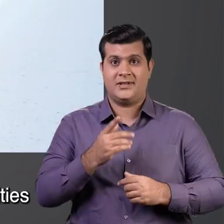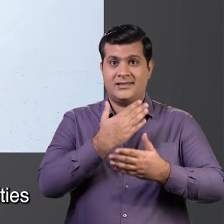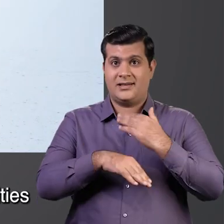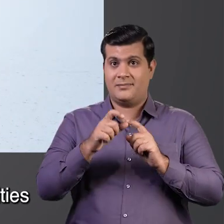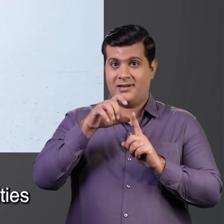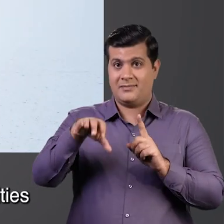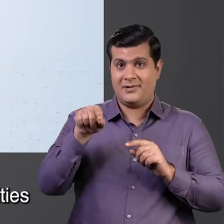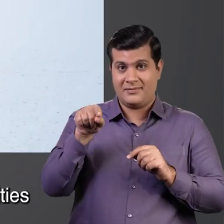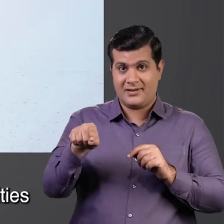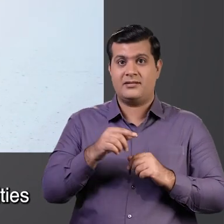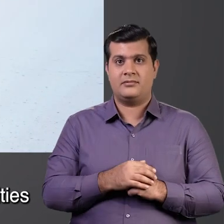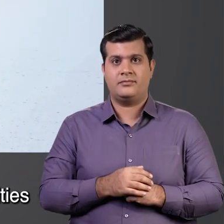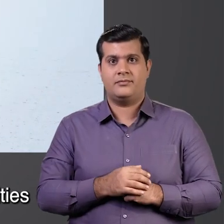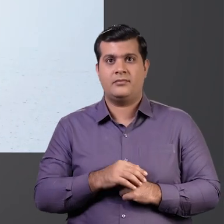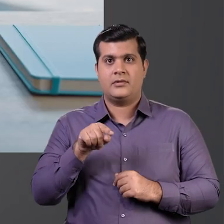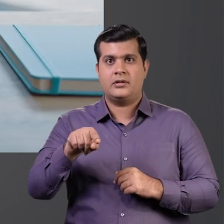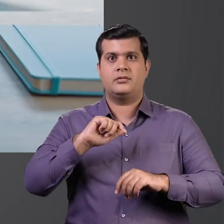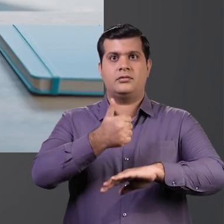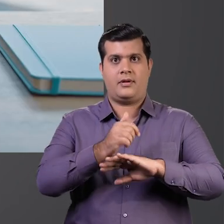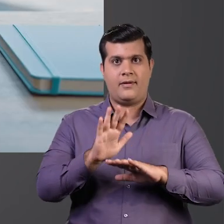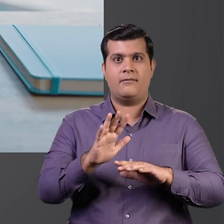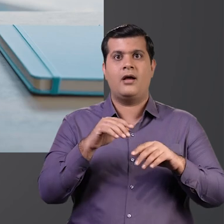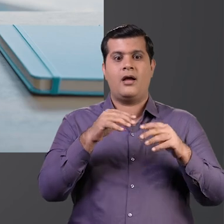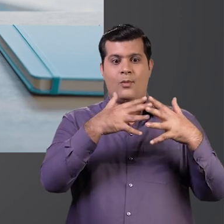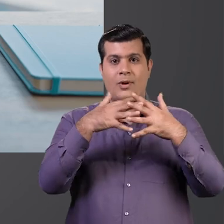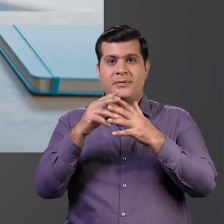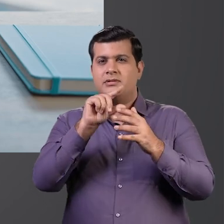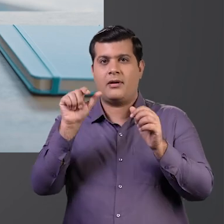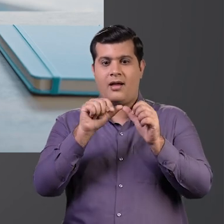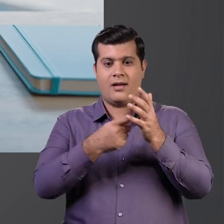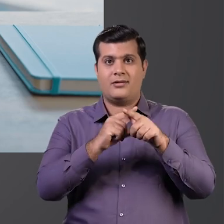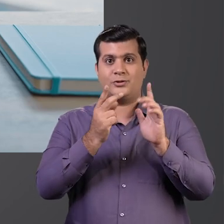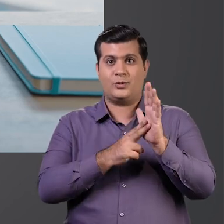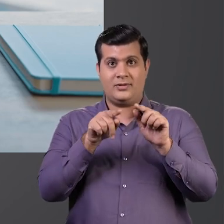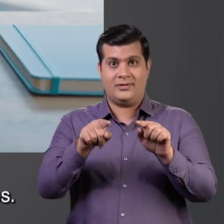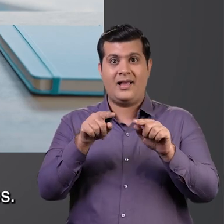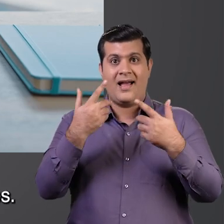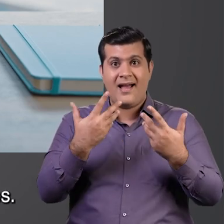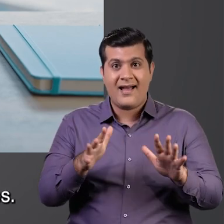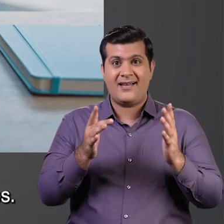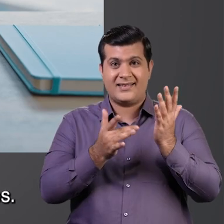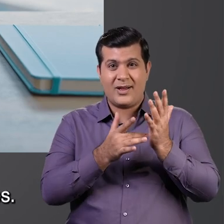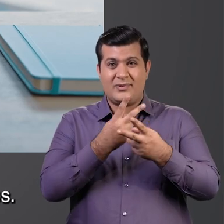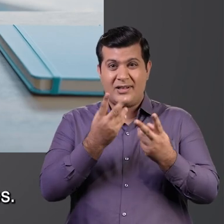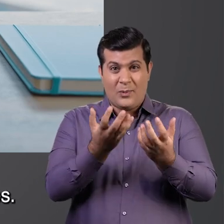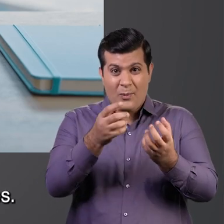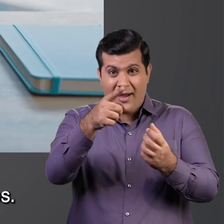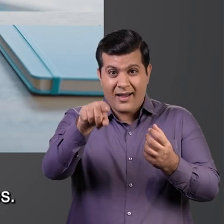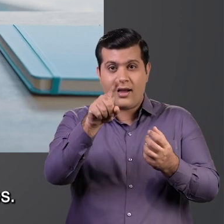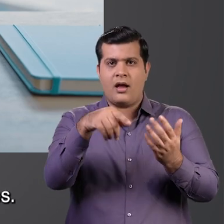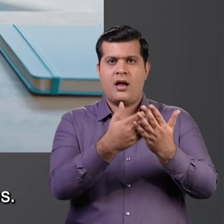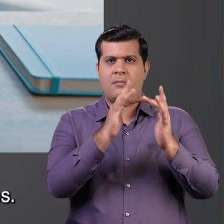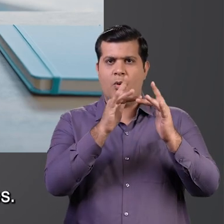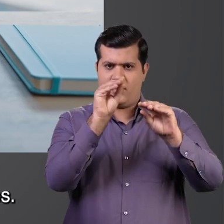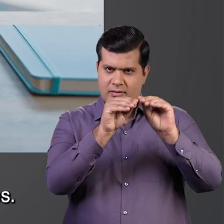दिव्यांग जन सशक्तिकरण विभाग ने आरजुन पोर्टल विक्सित किया है जिसके द्वारा दिव्यांग जन सहायक उकरणों के